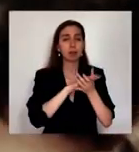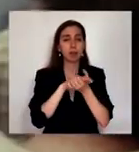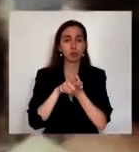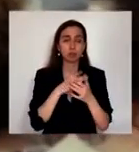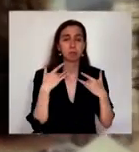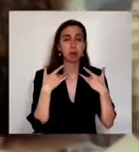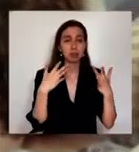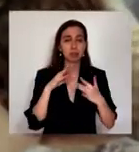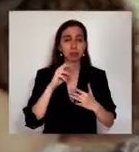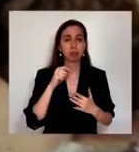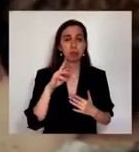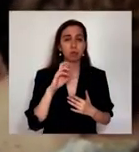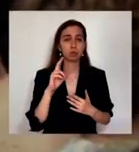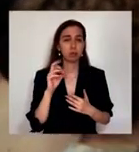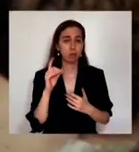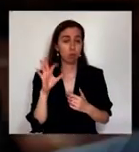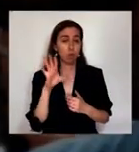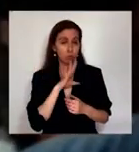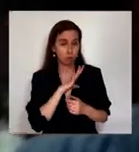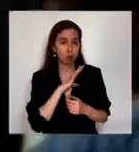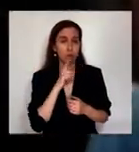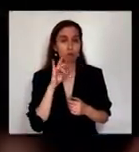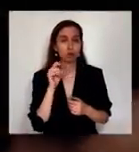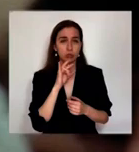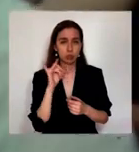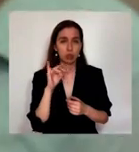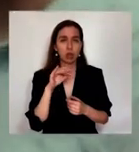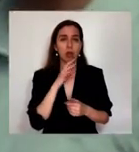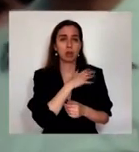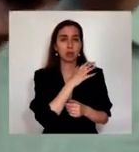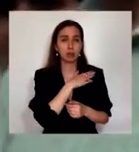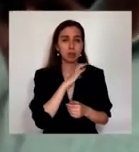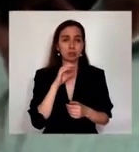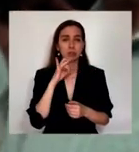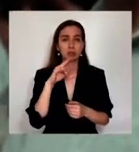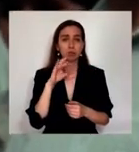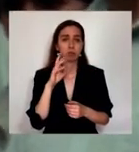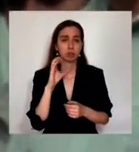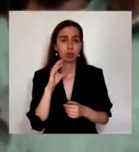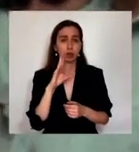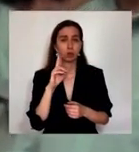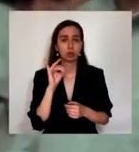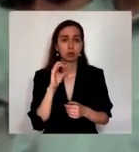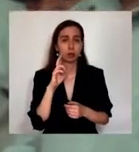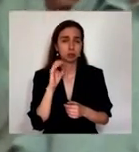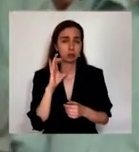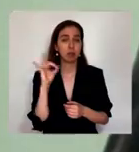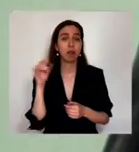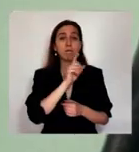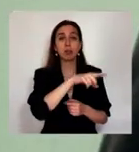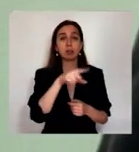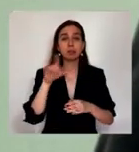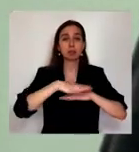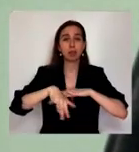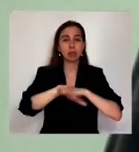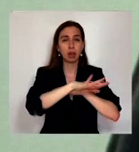прошел на его родине в Грузии, Ленинграде, Свердловске, Кузбассе. И повсюду в стране Маяковский